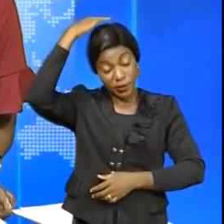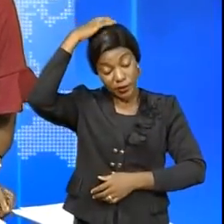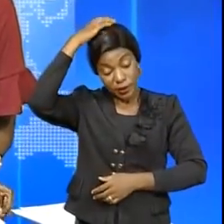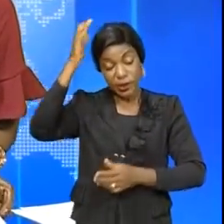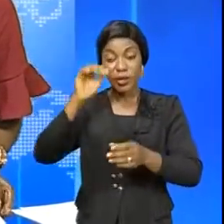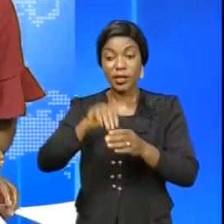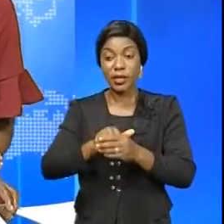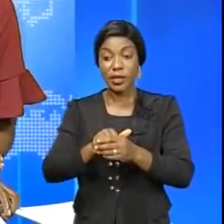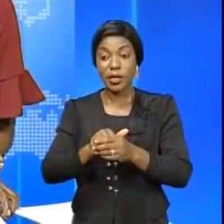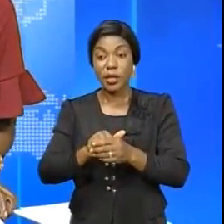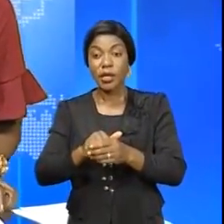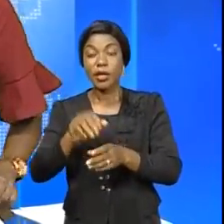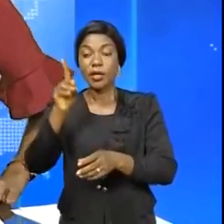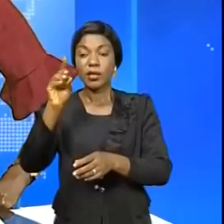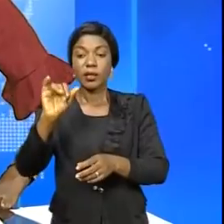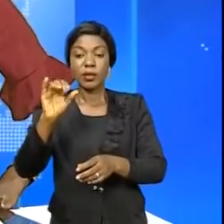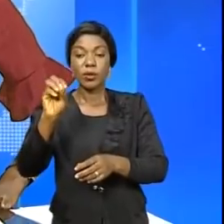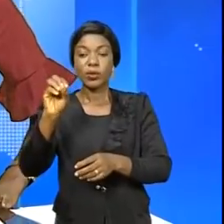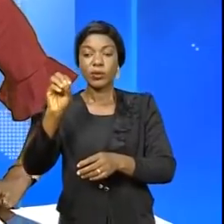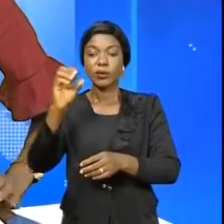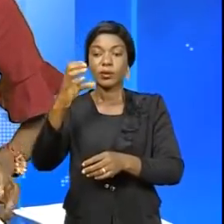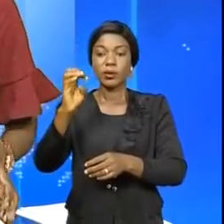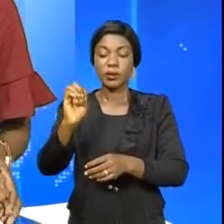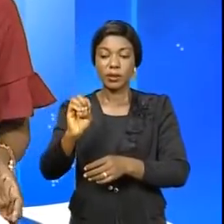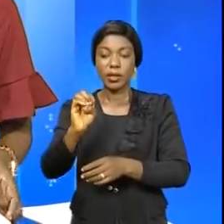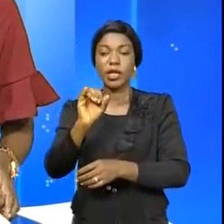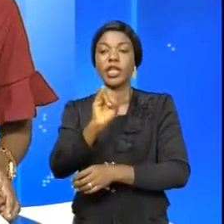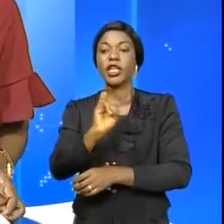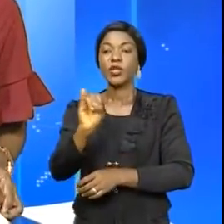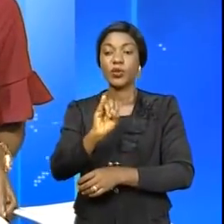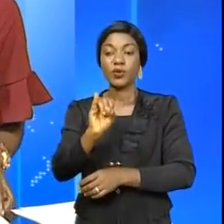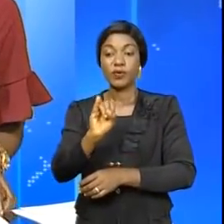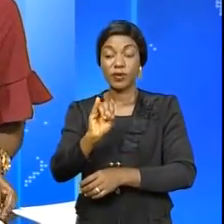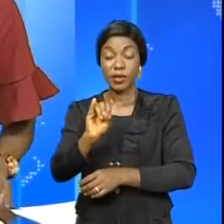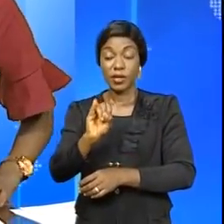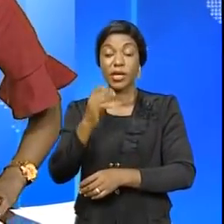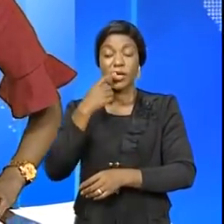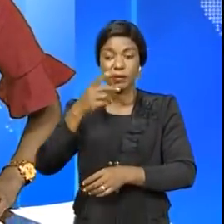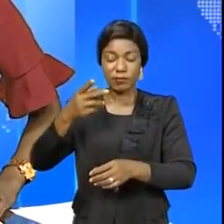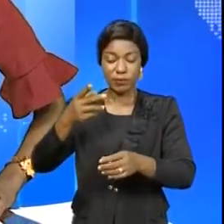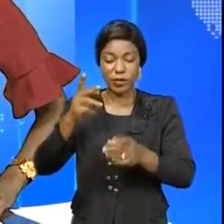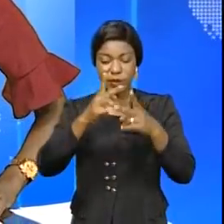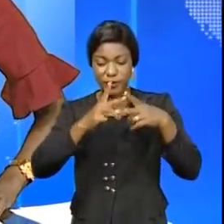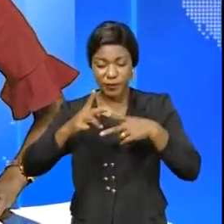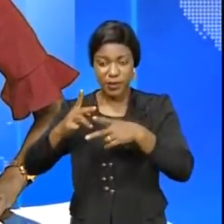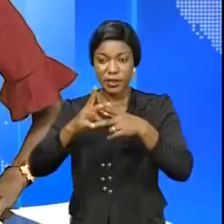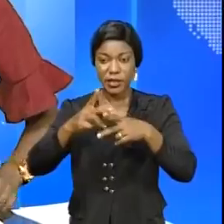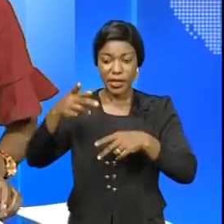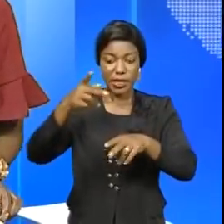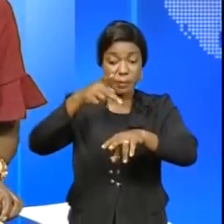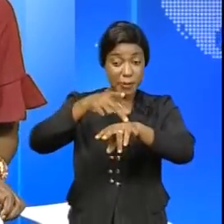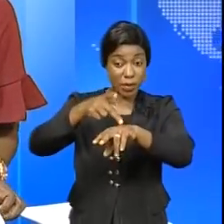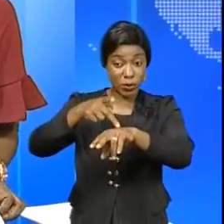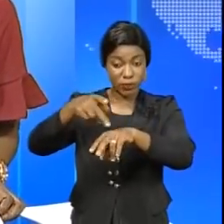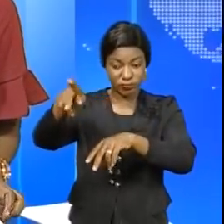diopha, Monseigneur José Mokoua Tamé, une tournée pastorale à travers les doyennens sur les diocèses